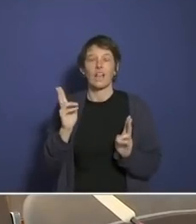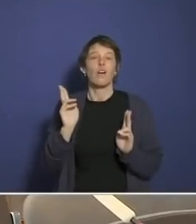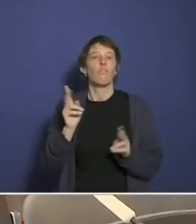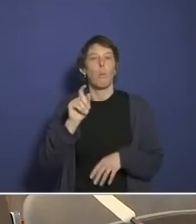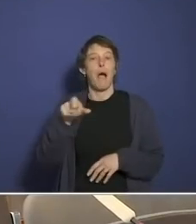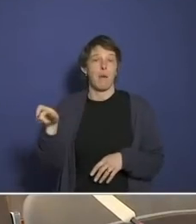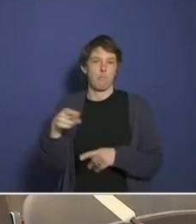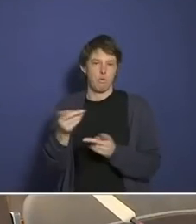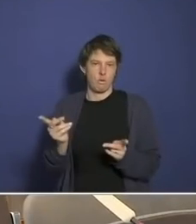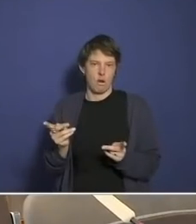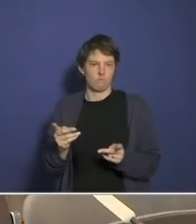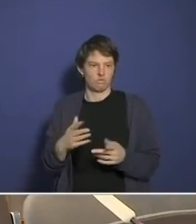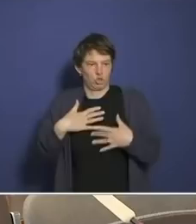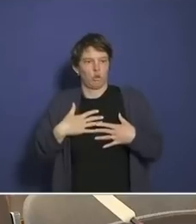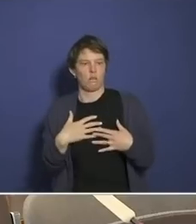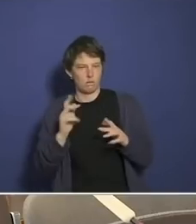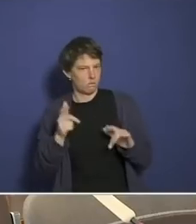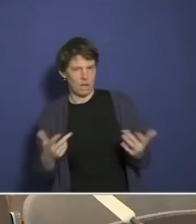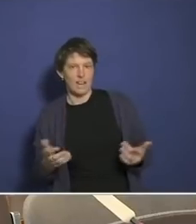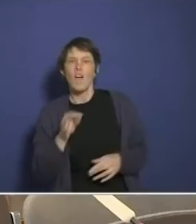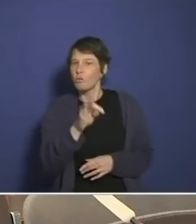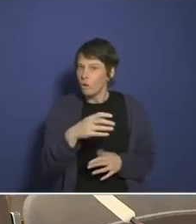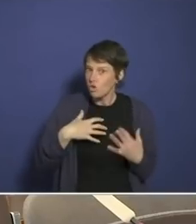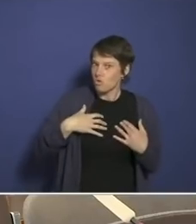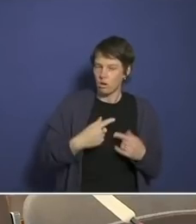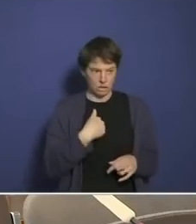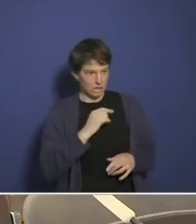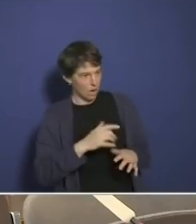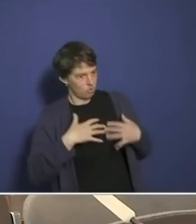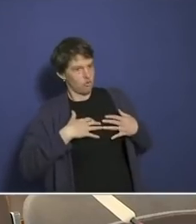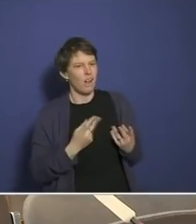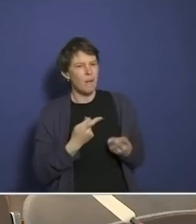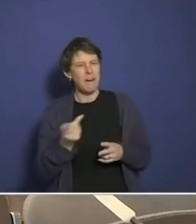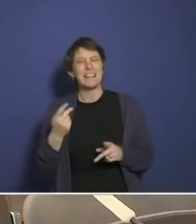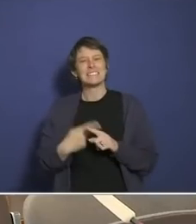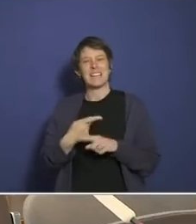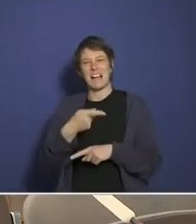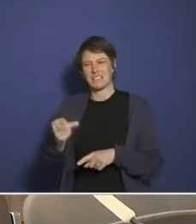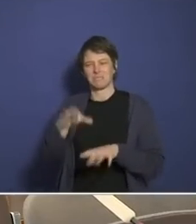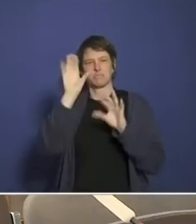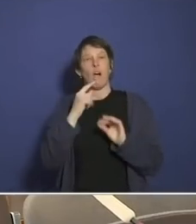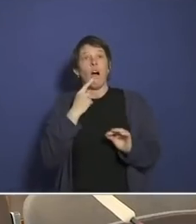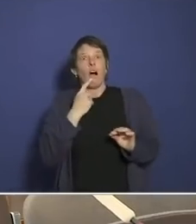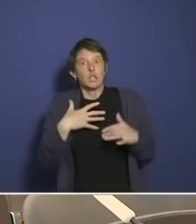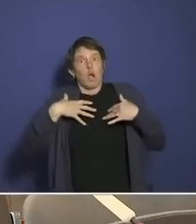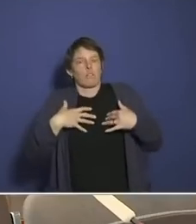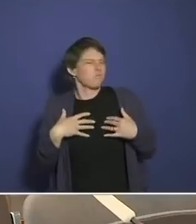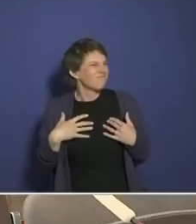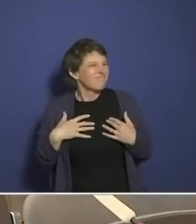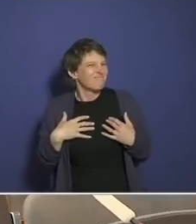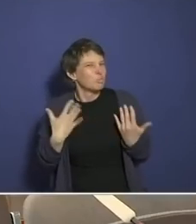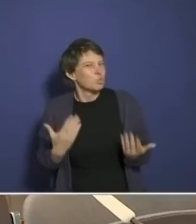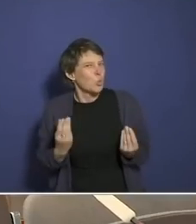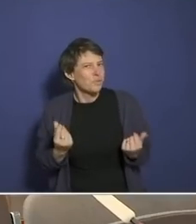schockt das nicht wirklich. Also das mag Sie schocken, das mag mich schocken, aber so richtig kommen die Zahlen da draußen aus meiner Sicht zumindest nicht